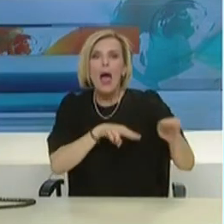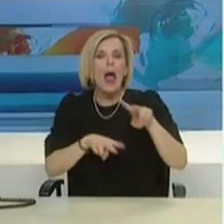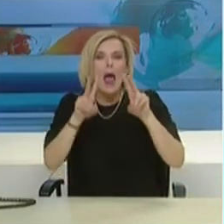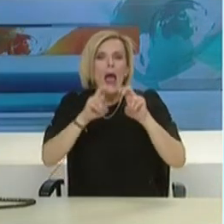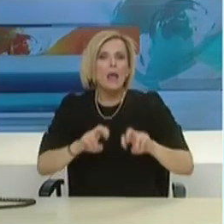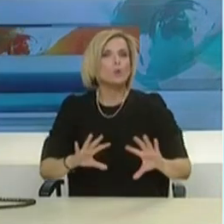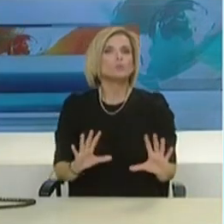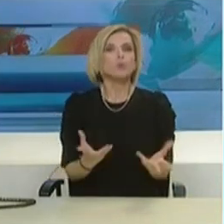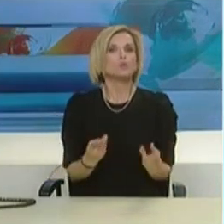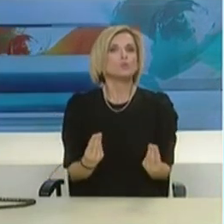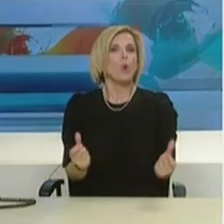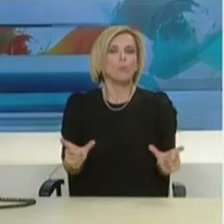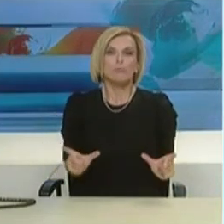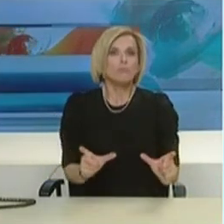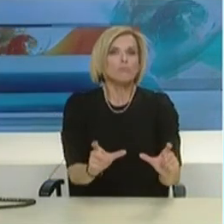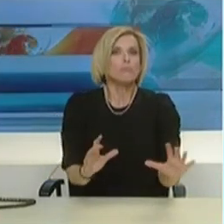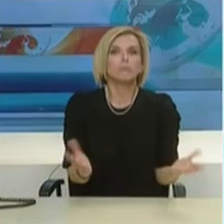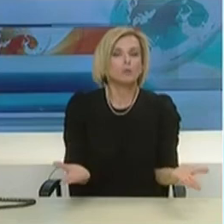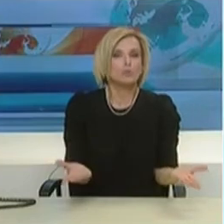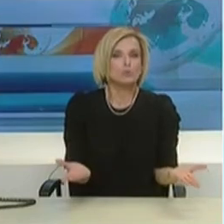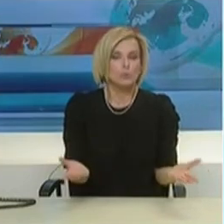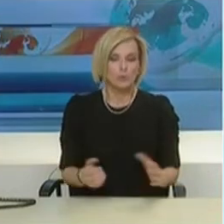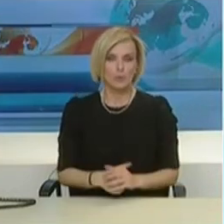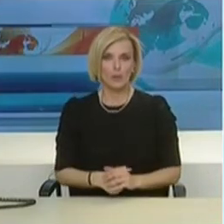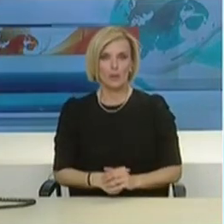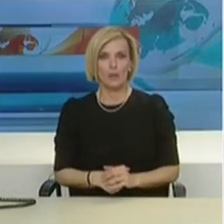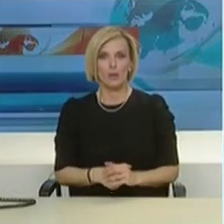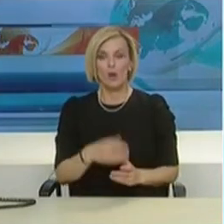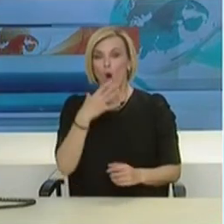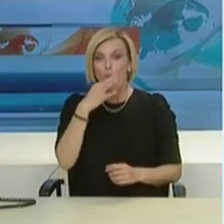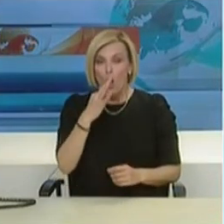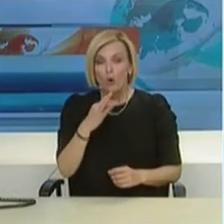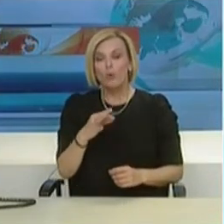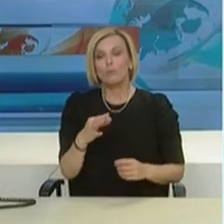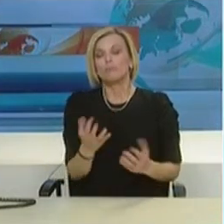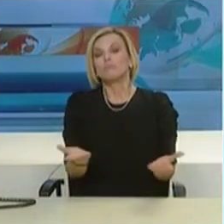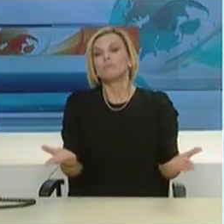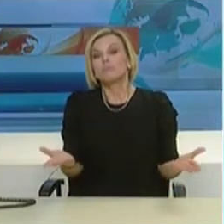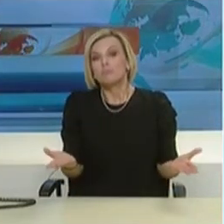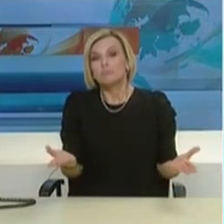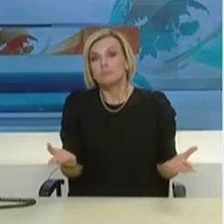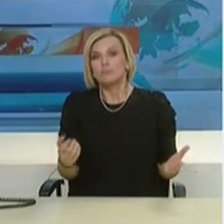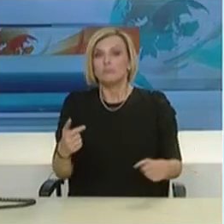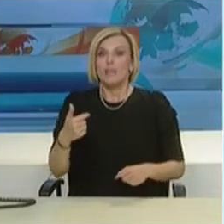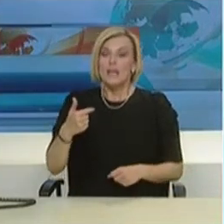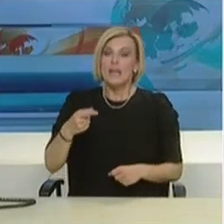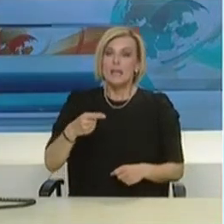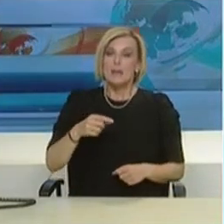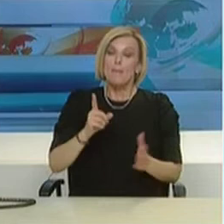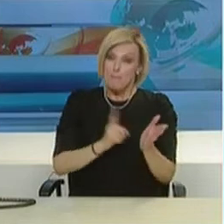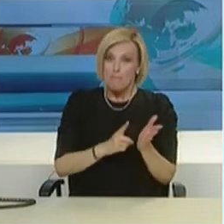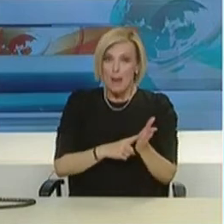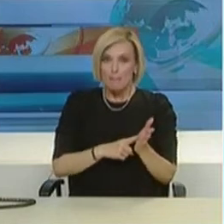ρωτήσω εάν θα λειτουργήσει τελικά άμεσα διότι μετά από όλη αυτή την ιστορία θα βγούμε σίγουρα πολύ πιο